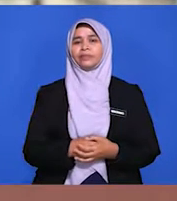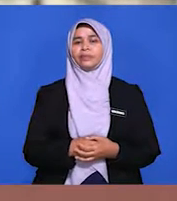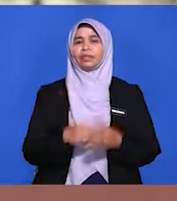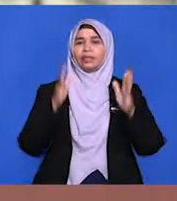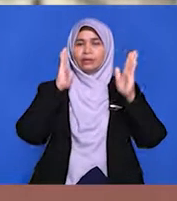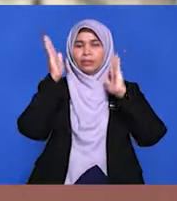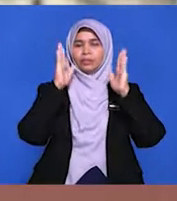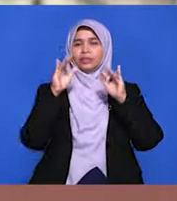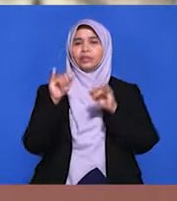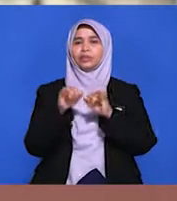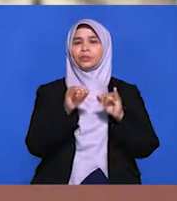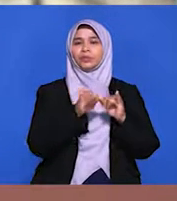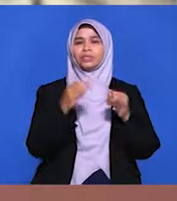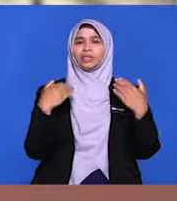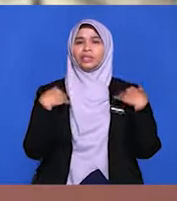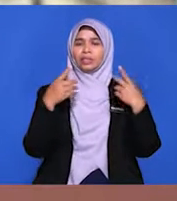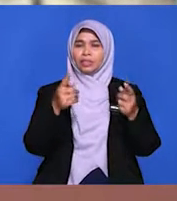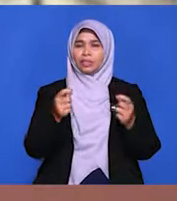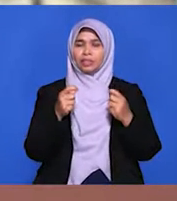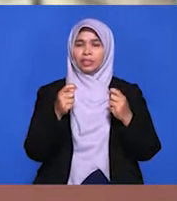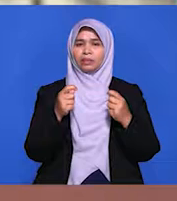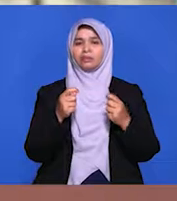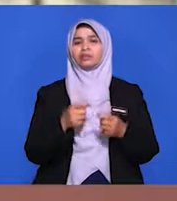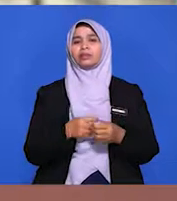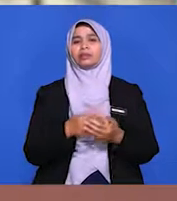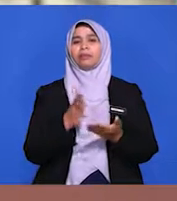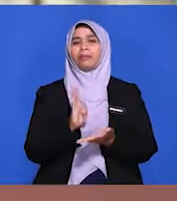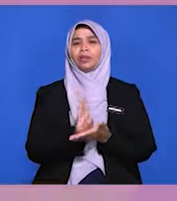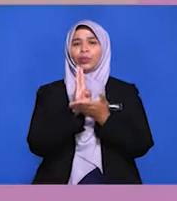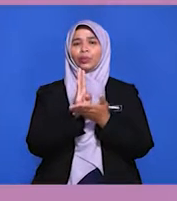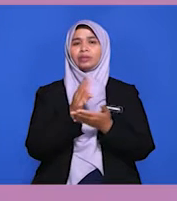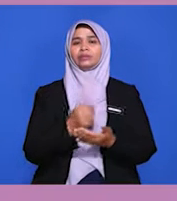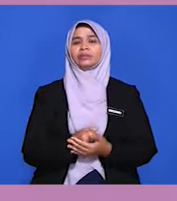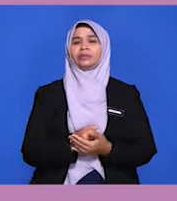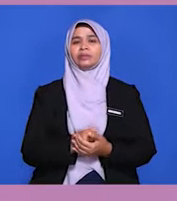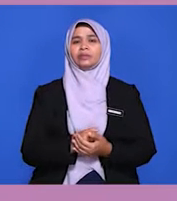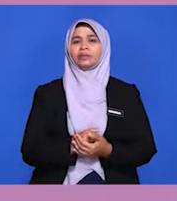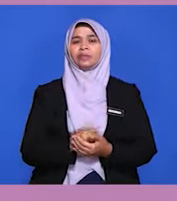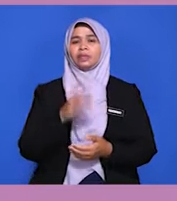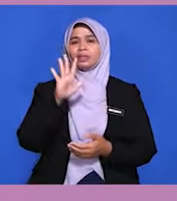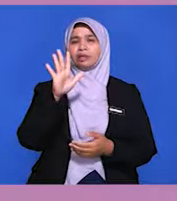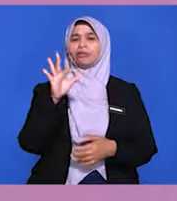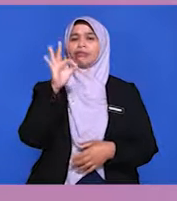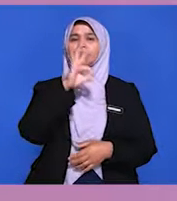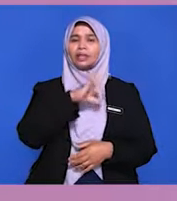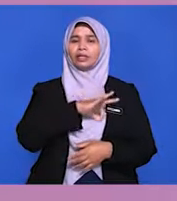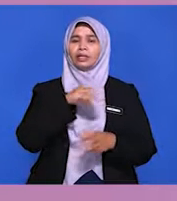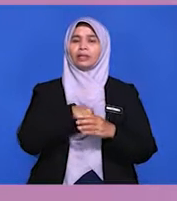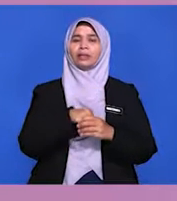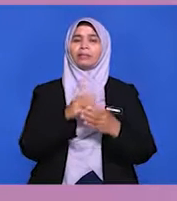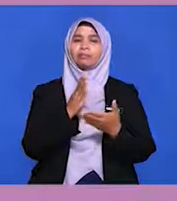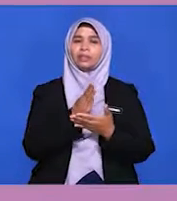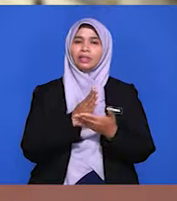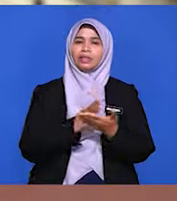peralatan perubatan, keuangan dan sebagainya dari pelbagai negara lain. Yang kelima, manfaat dalam bidang